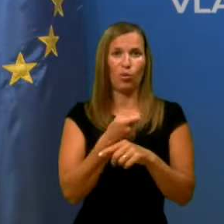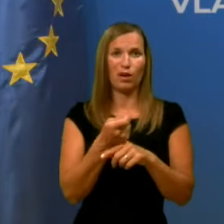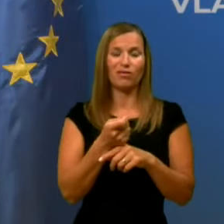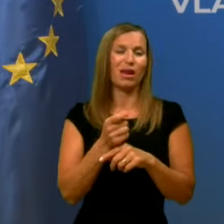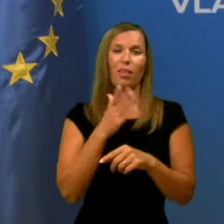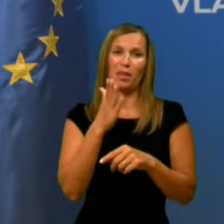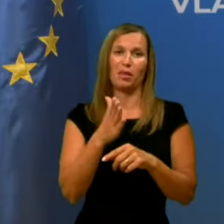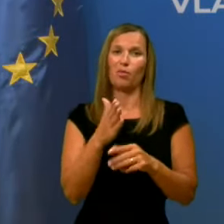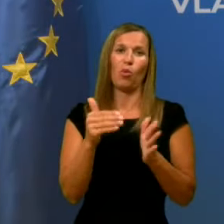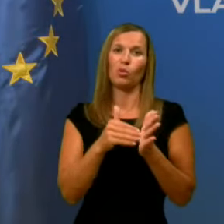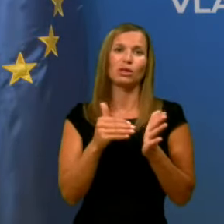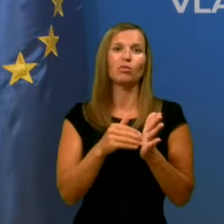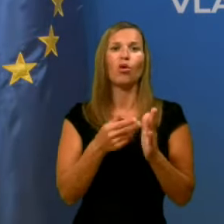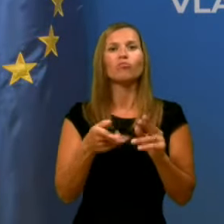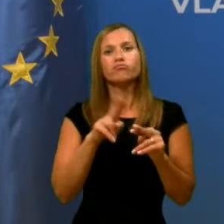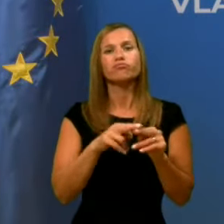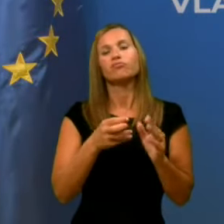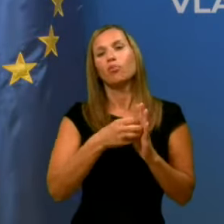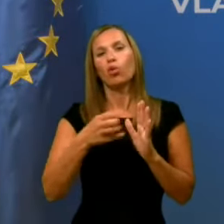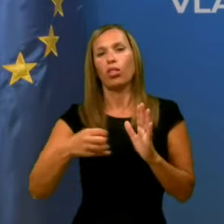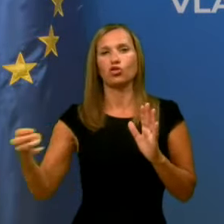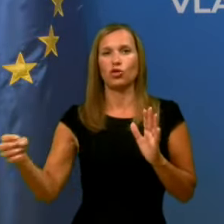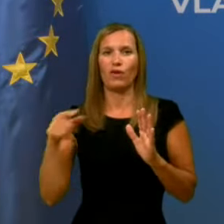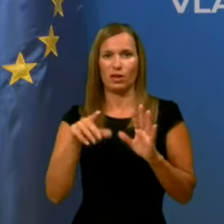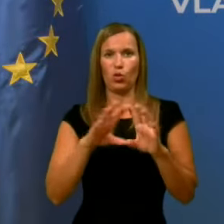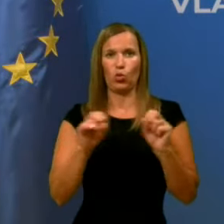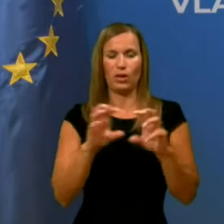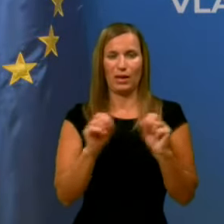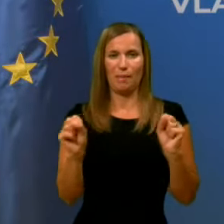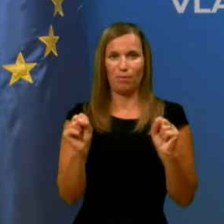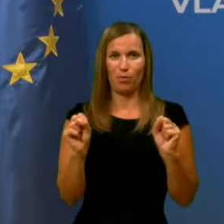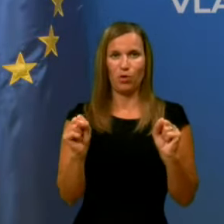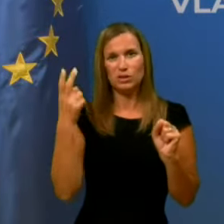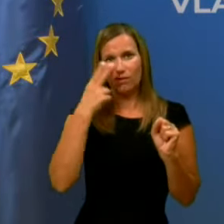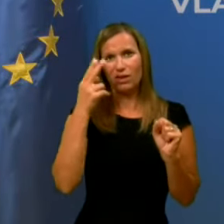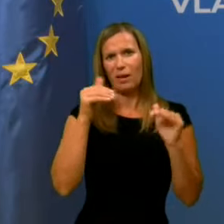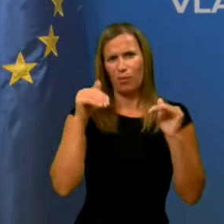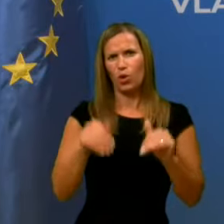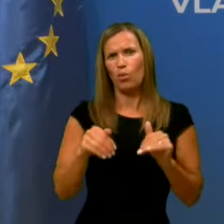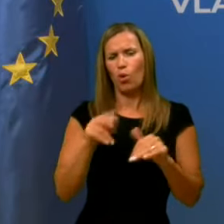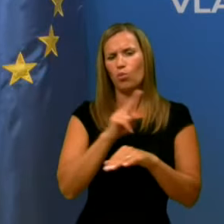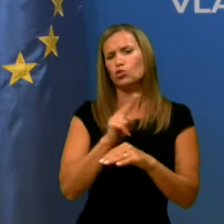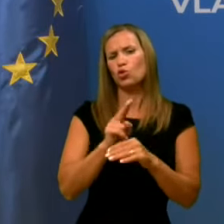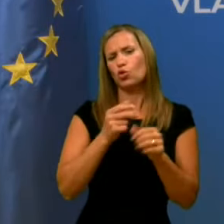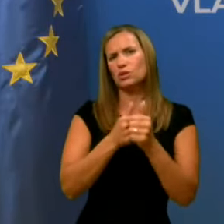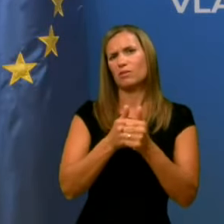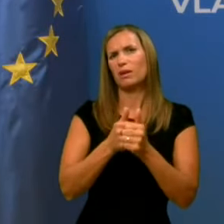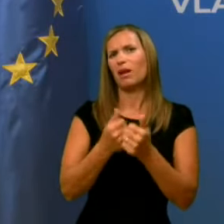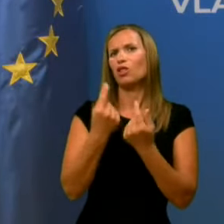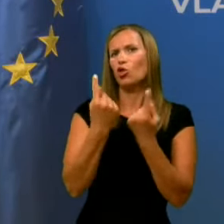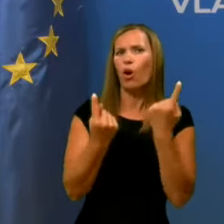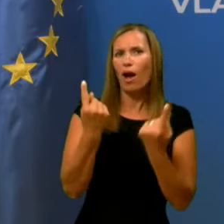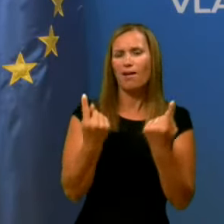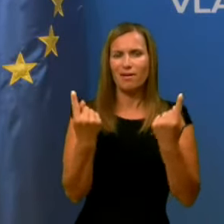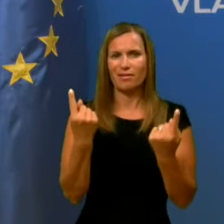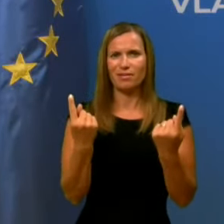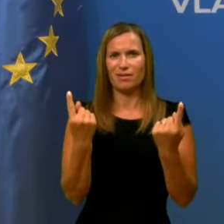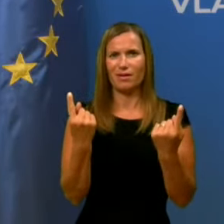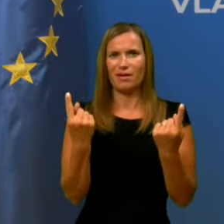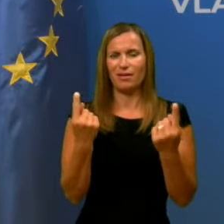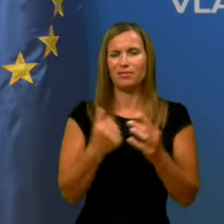potrebno več podaljševati teh ukrepov. Seveda pa bomo tu pozorno spremljali dogajanje in se na osnovi tega tudi